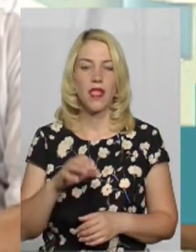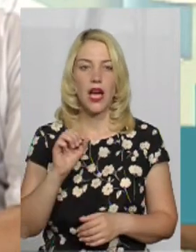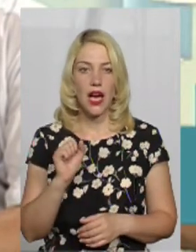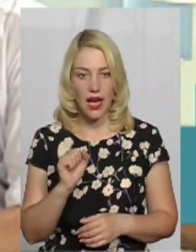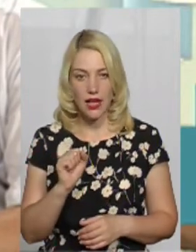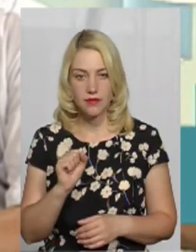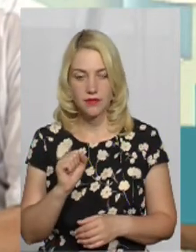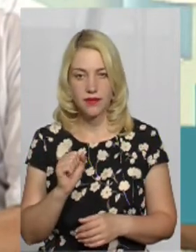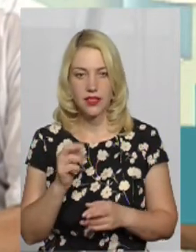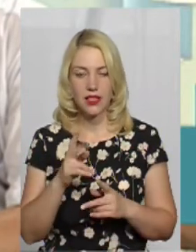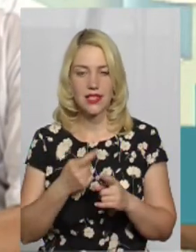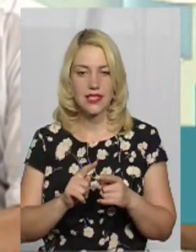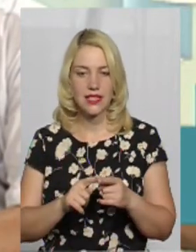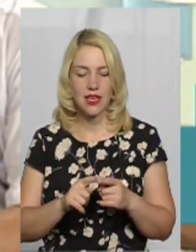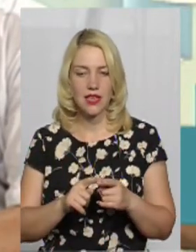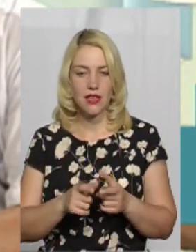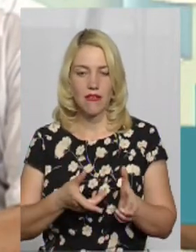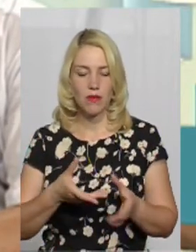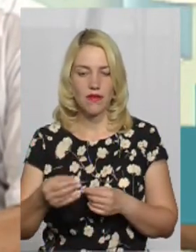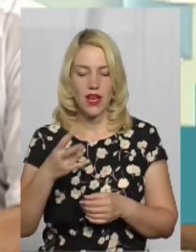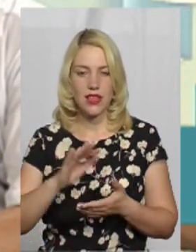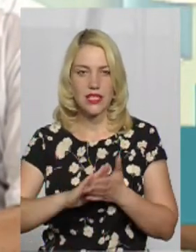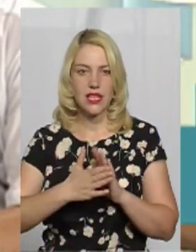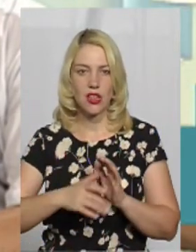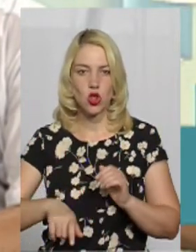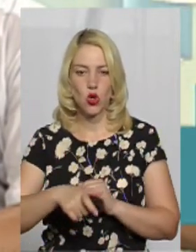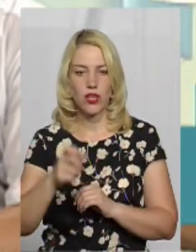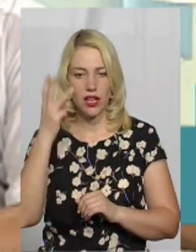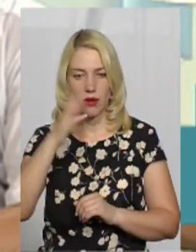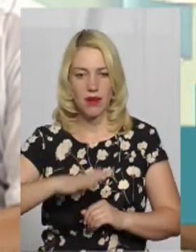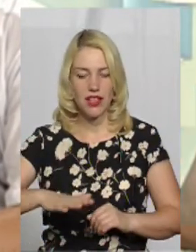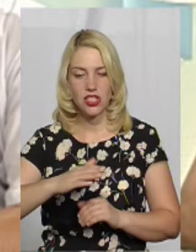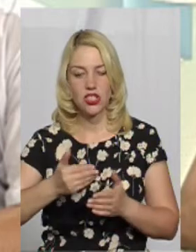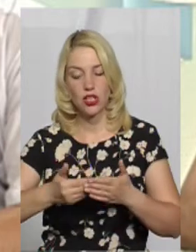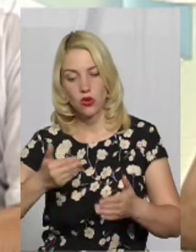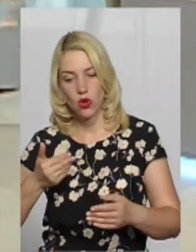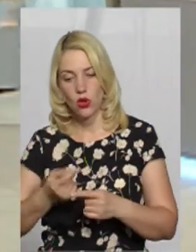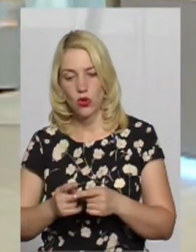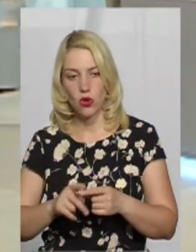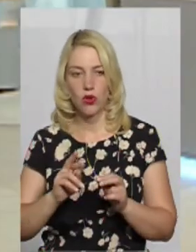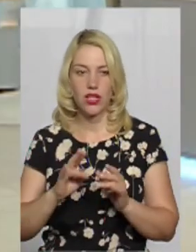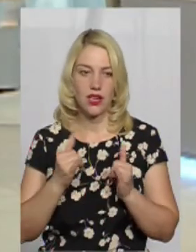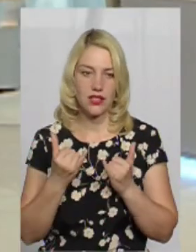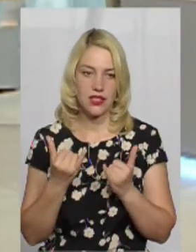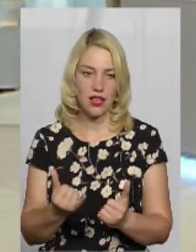А як це позначилося на стані доріг Хмельниччини, от до того і зараз?